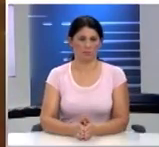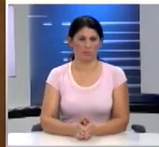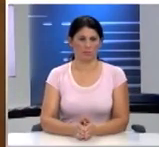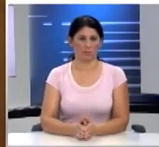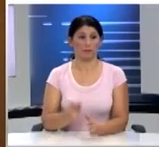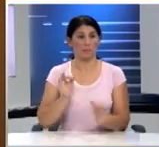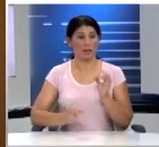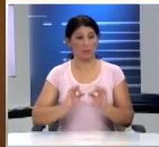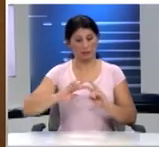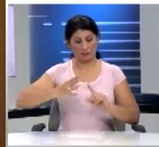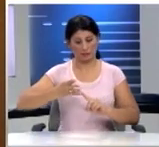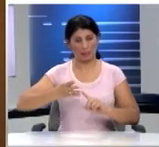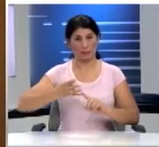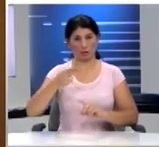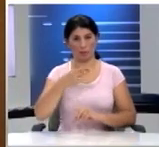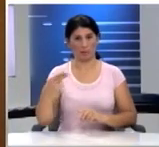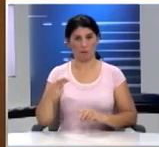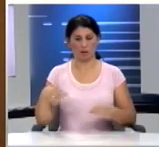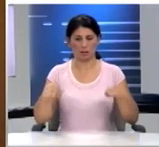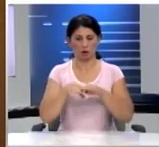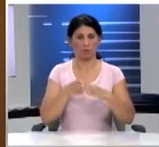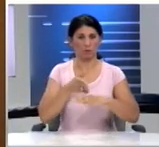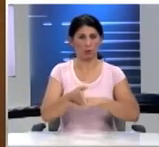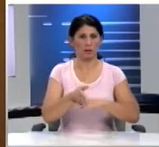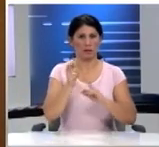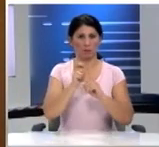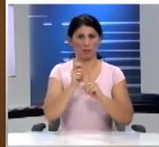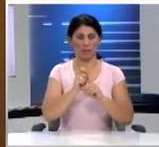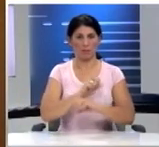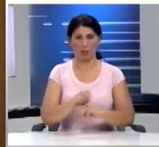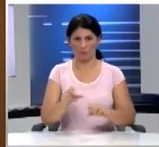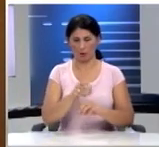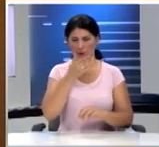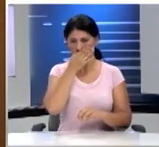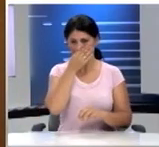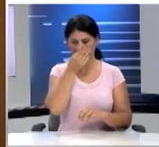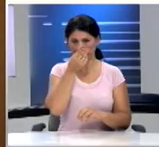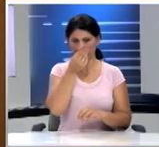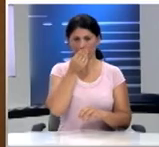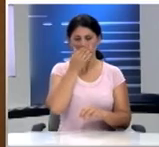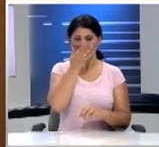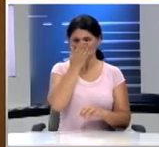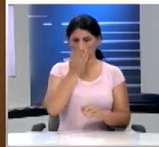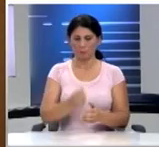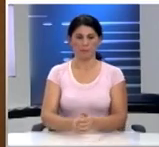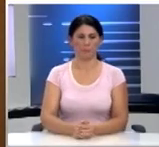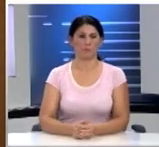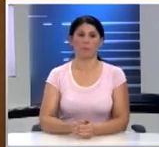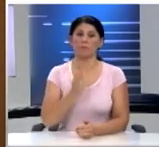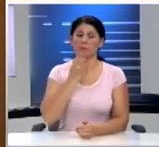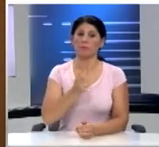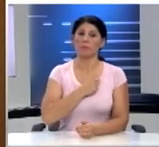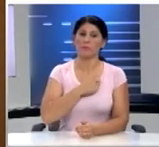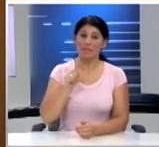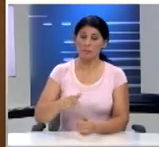Συζητήσαμε το τέταρτο ζήτημα, σχετικά με την ισότιμη πρόσβαση στην ψηφιακή πληροφορία, επειδή θεωρούμε ότι δου παρέχονται